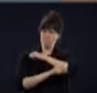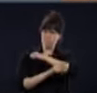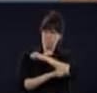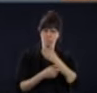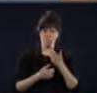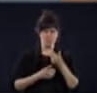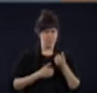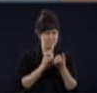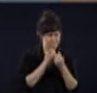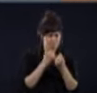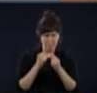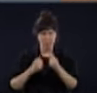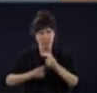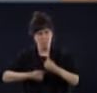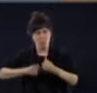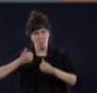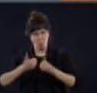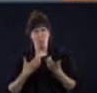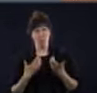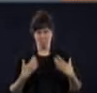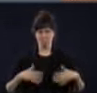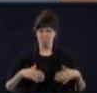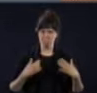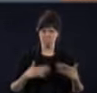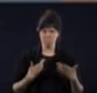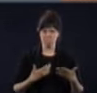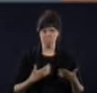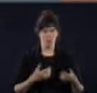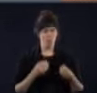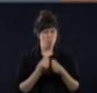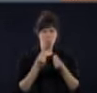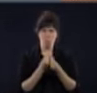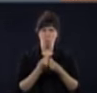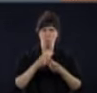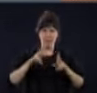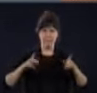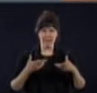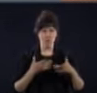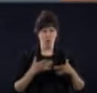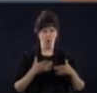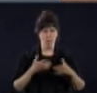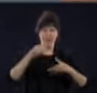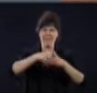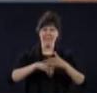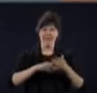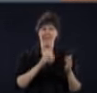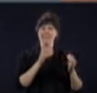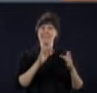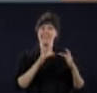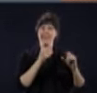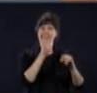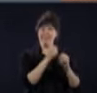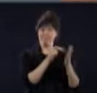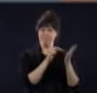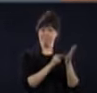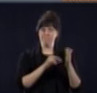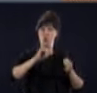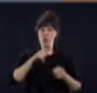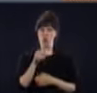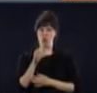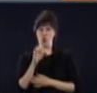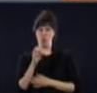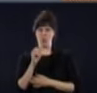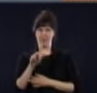à tout le monde qui est venu nous prêter main-forte et je contribue. Mais on n pas encore gagné la bataille. Il faut vraiment